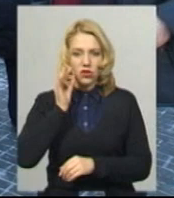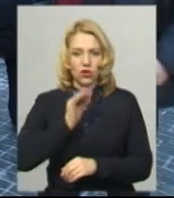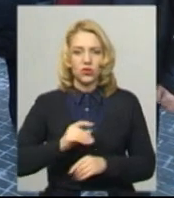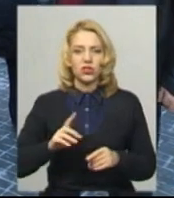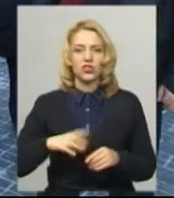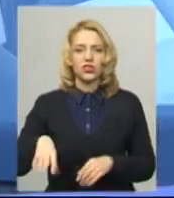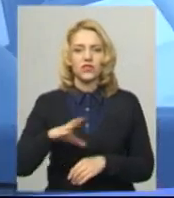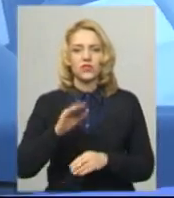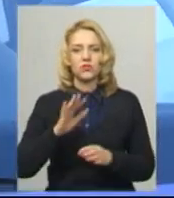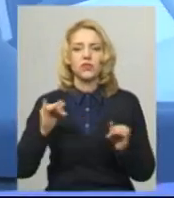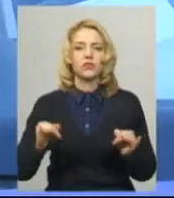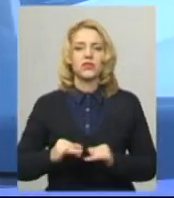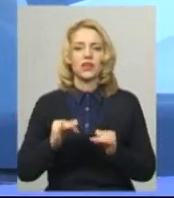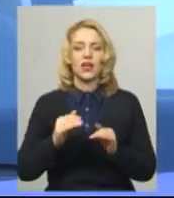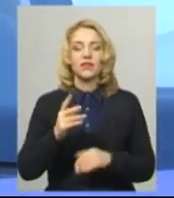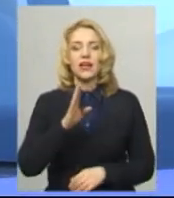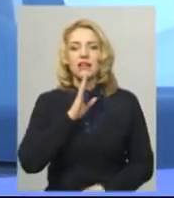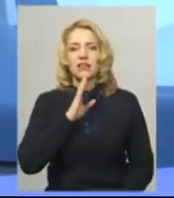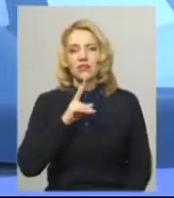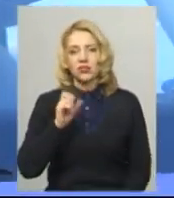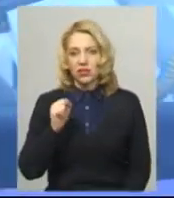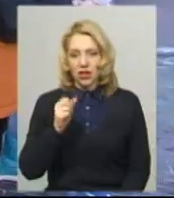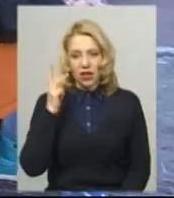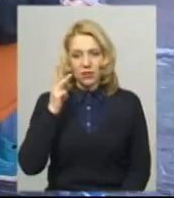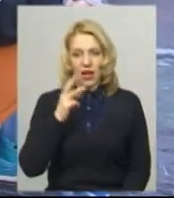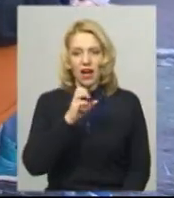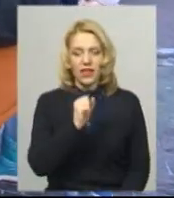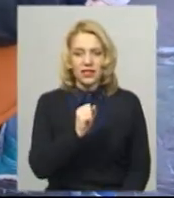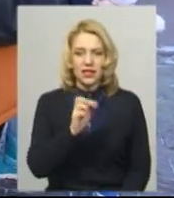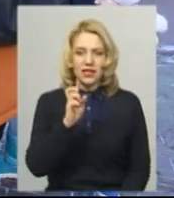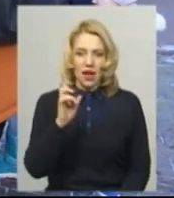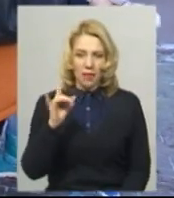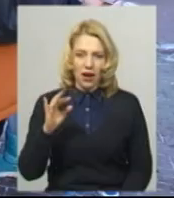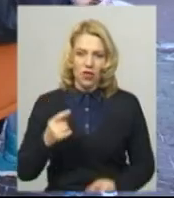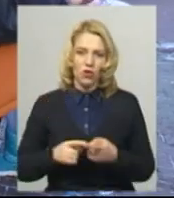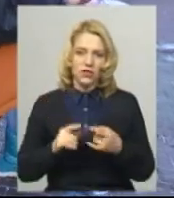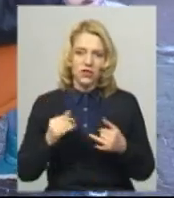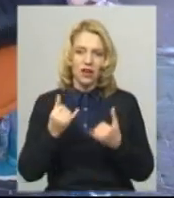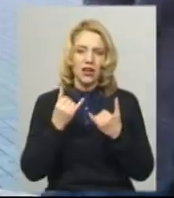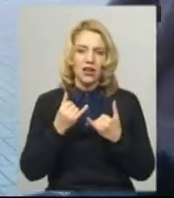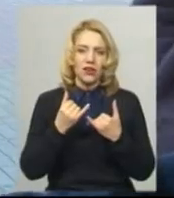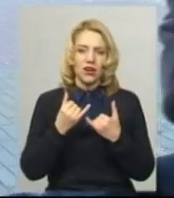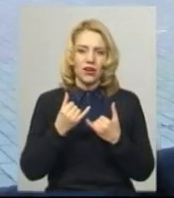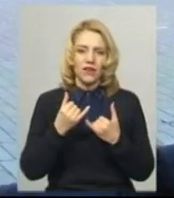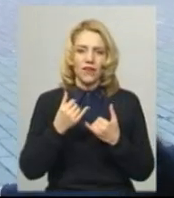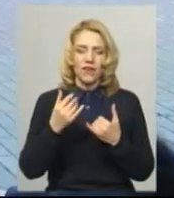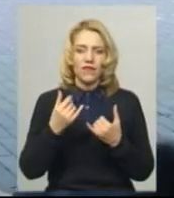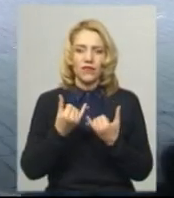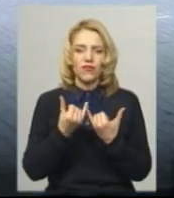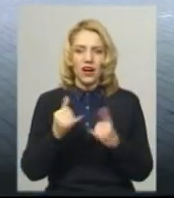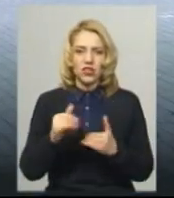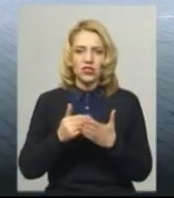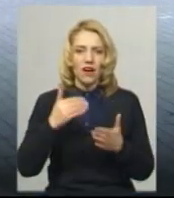Тому, я думаю, всім тут буде цікаво». Маленька хмельниченка Анастасія Барановська ділиться враженнями від керування поліцейським авто. «Тобі